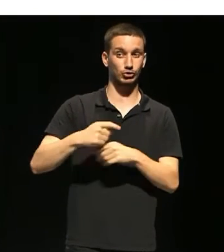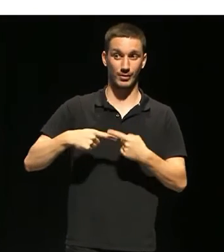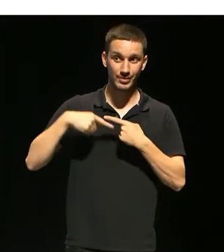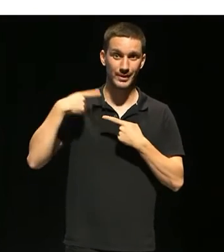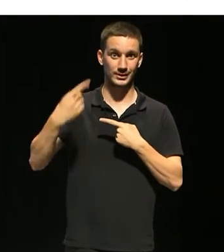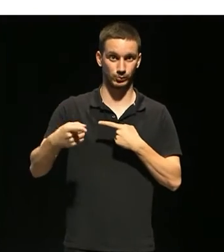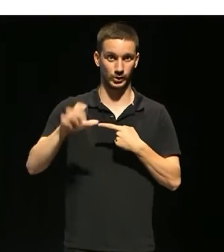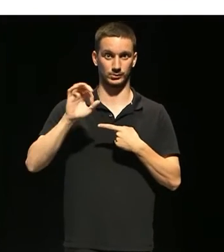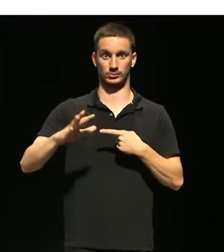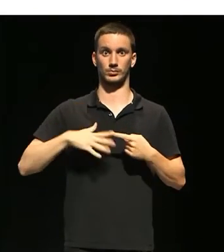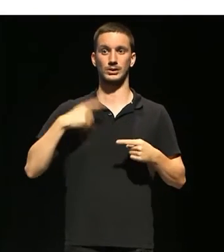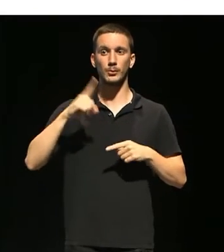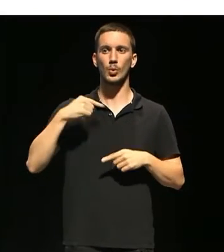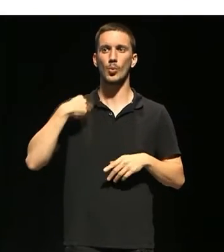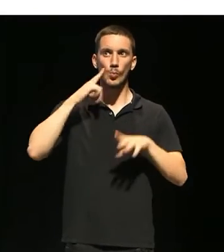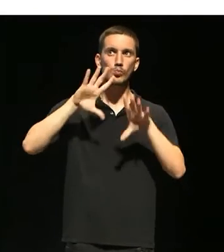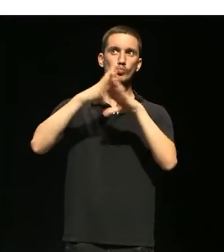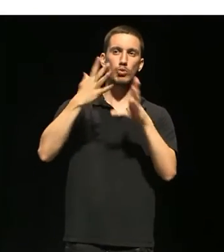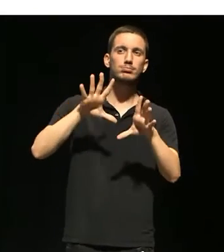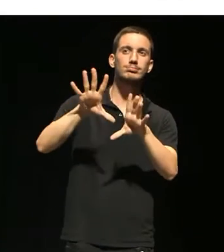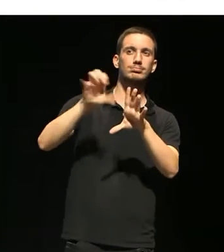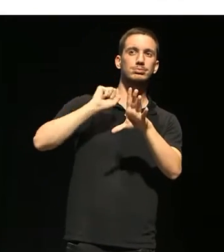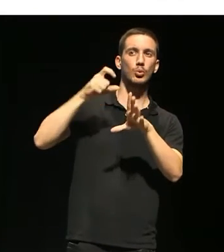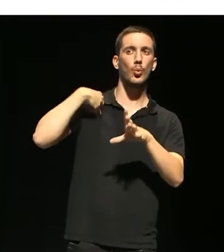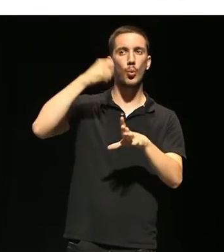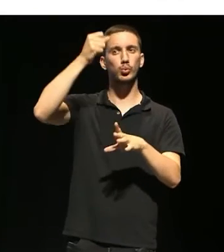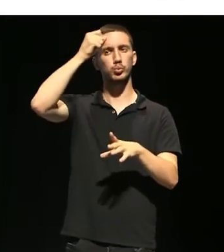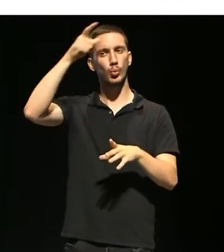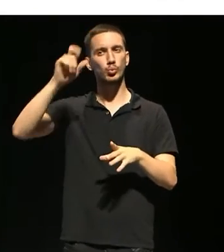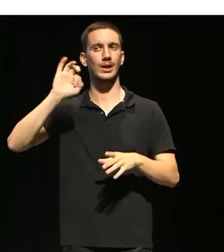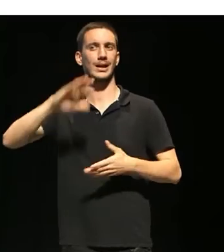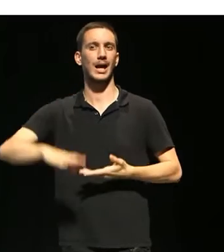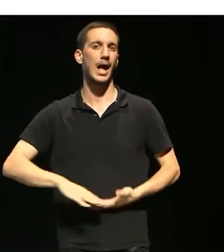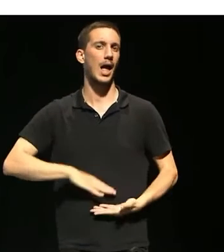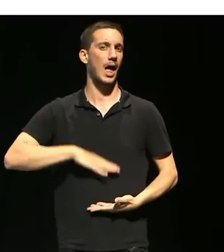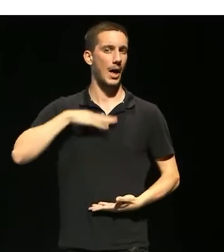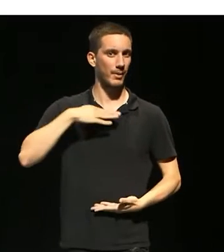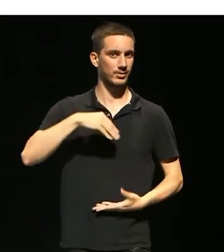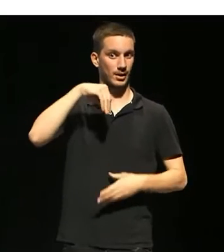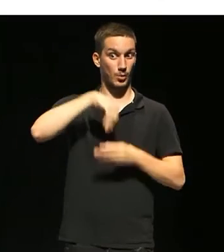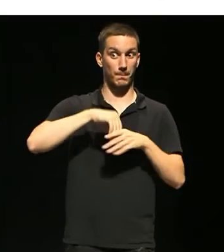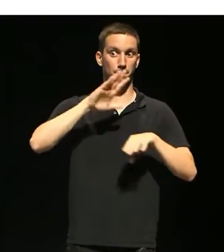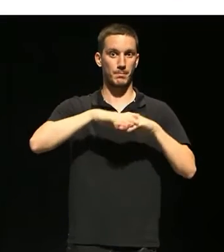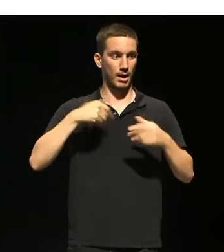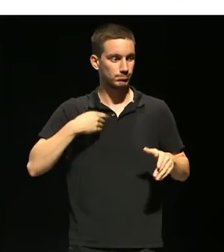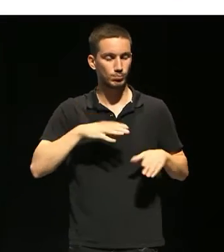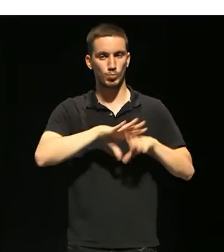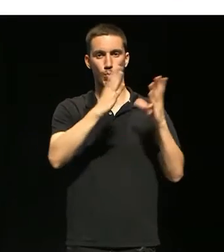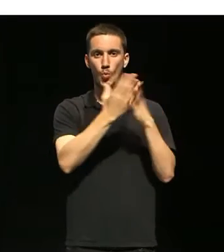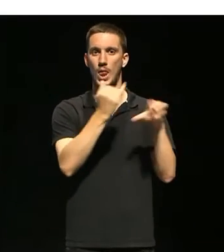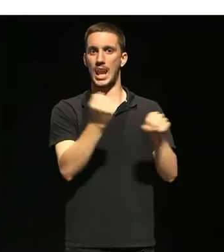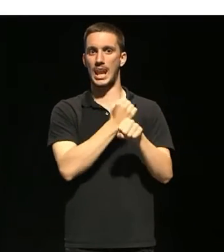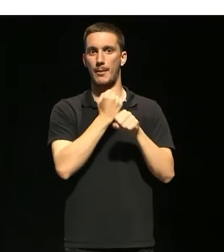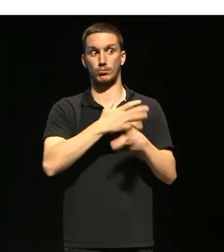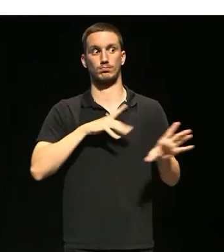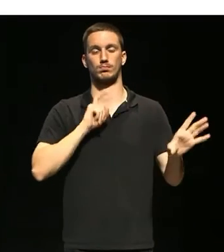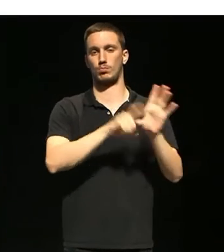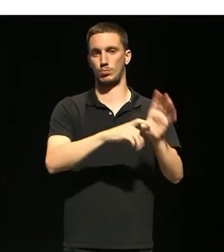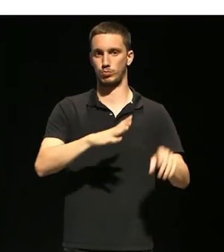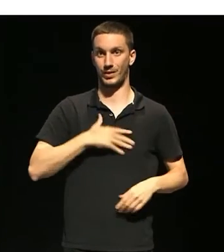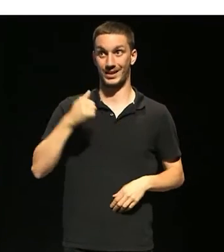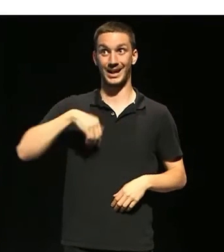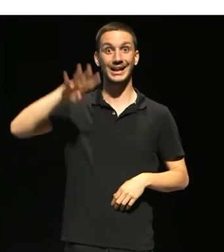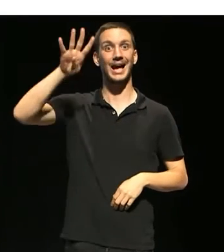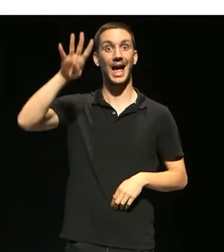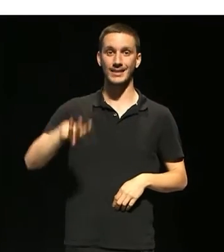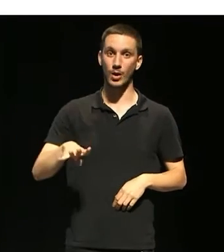poder tenir una comprensió del món i un apropament a la cultura i unes capacitats per entrar al món del treball. Això tampoc s'està adonant. A Catalunya tenim